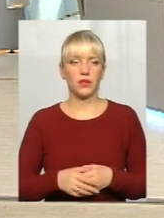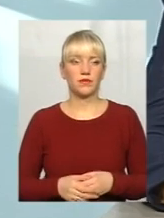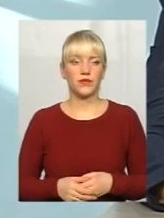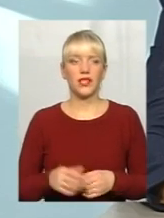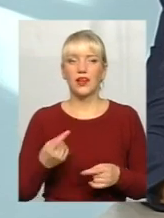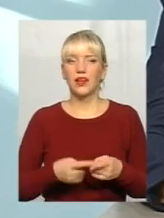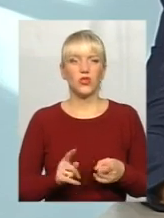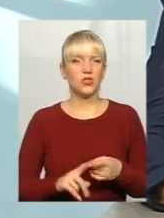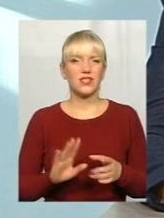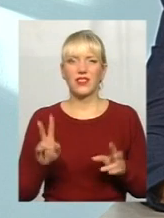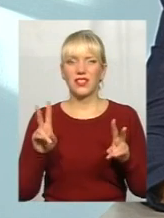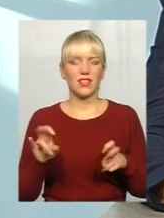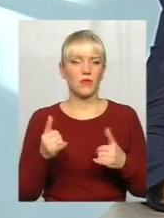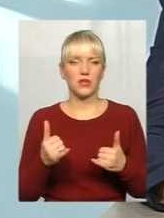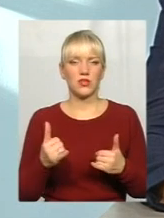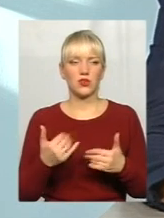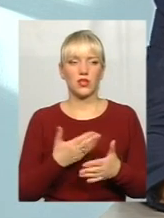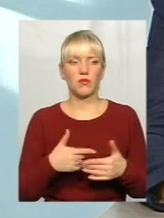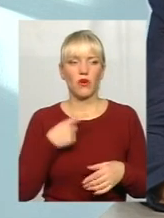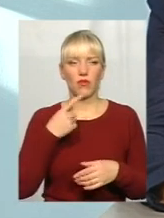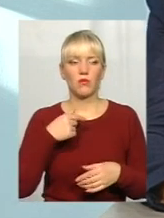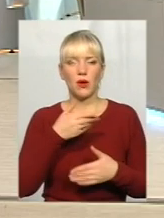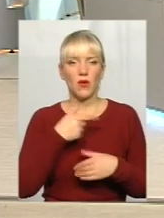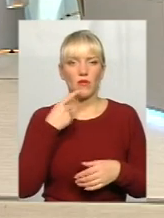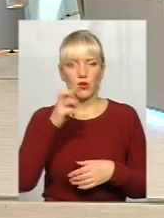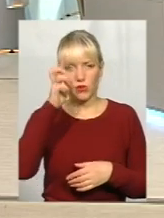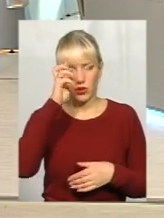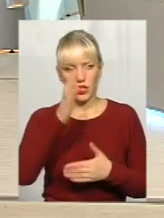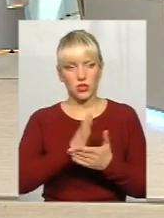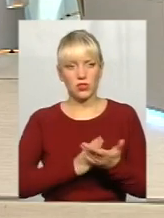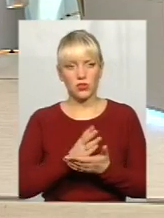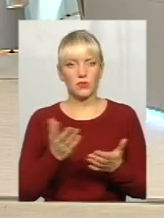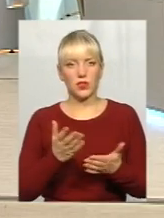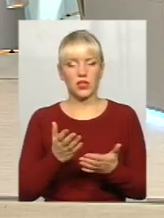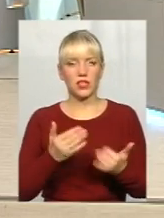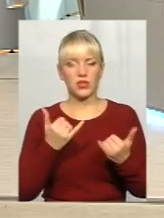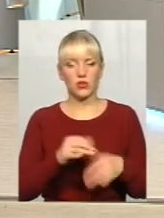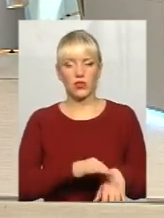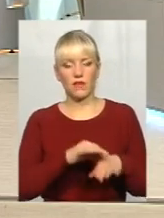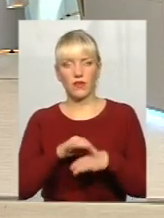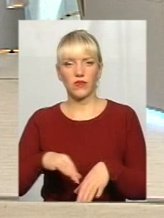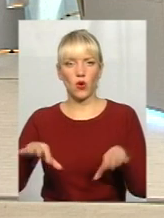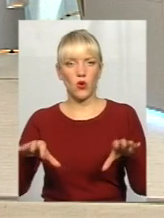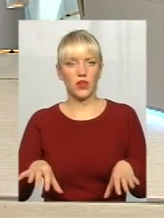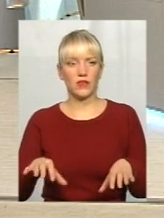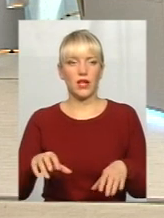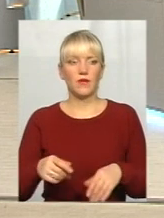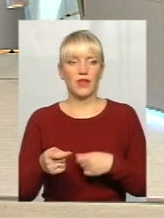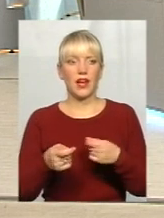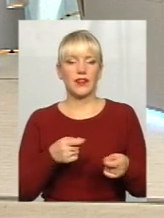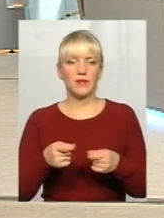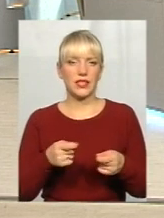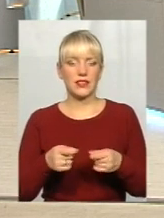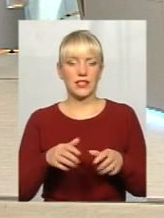Ну це тема, сьогодні говоримо про те, про Держслужбу. Про закон про Держслужбу, який сьогодні вивів голів адміністрації,